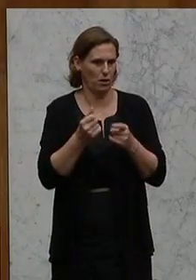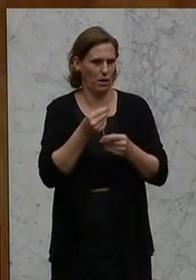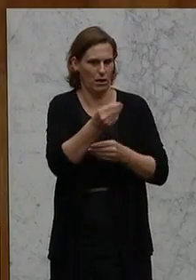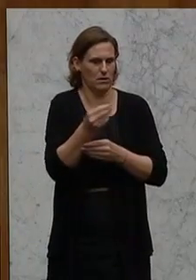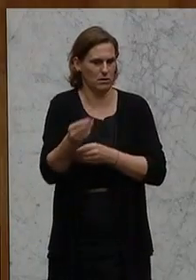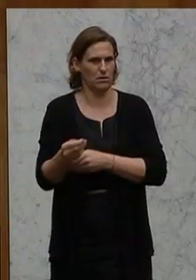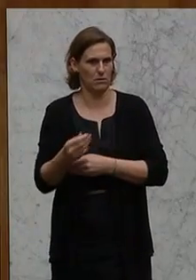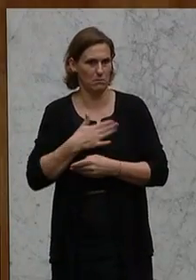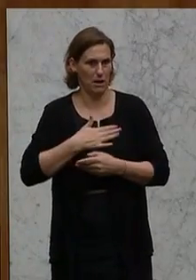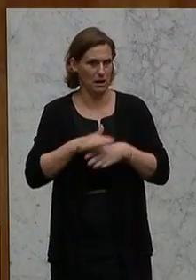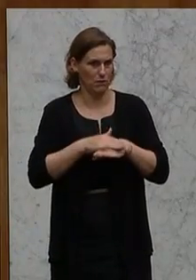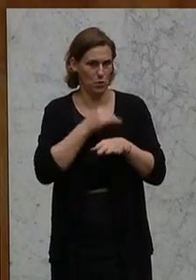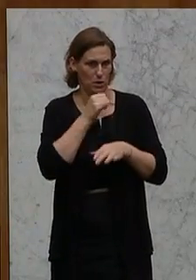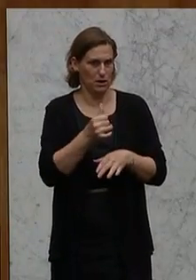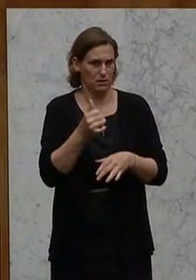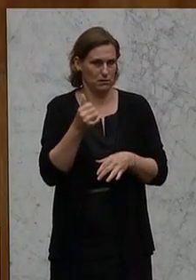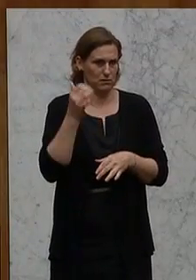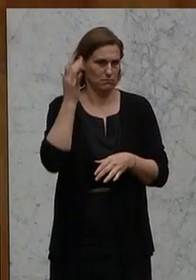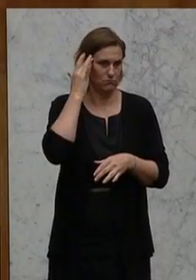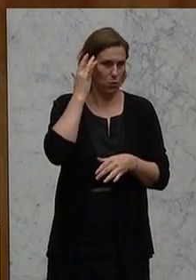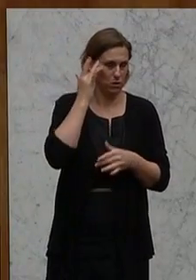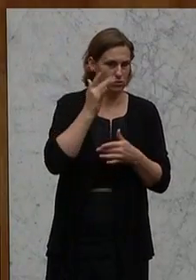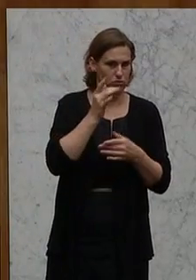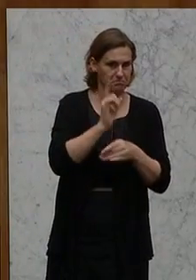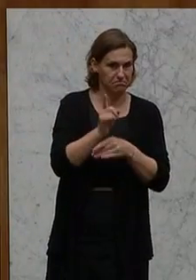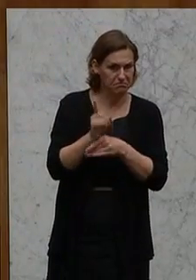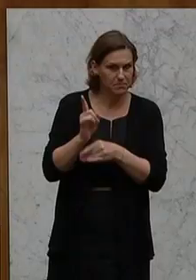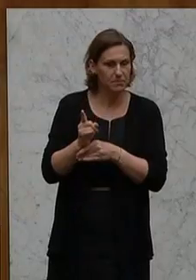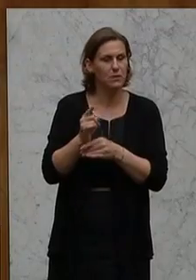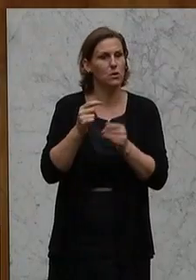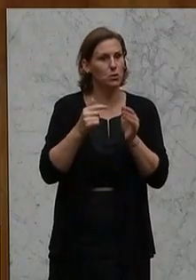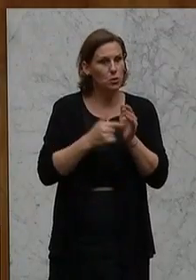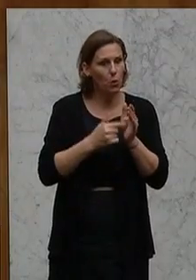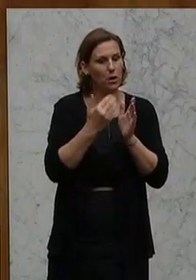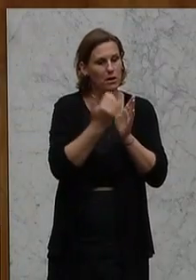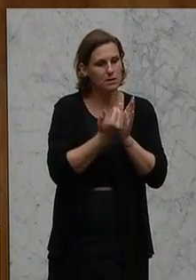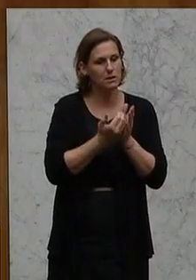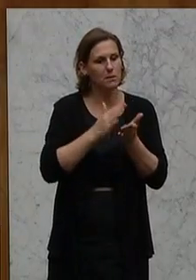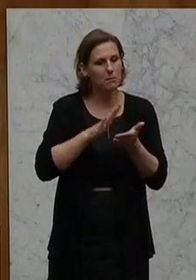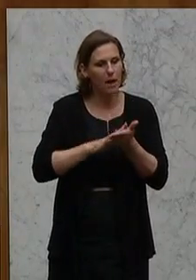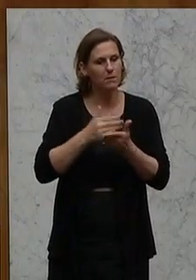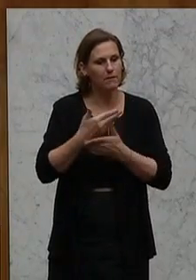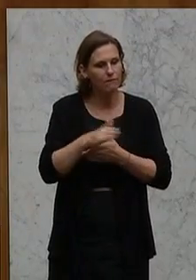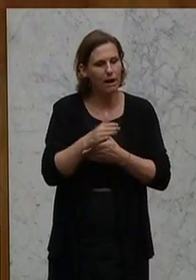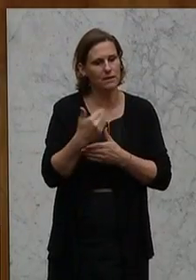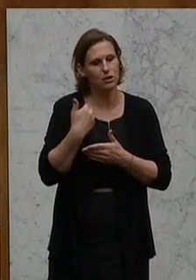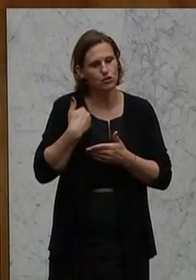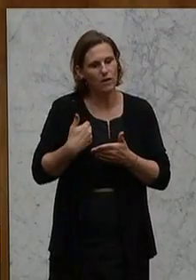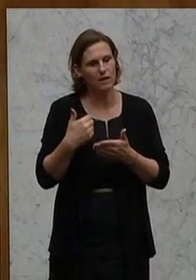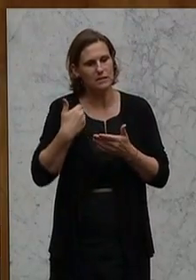Und diese bestechende Logik wurde hier einfach noch im Gesetz weiter schwarz auf weiß